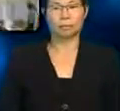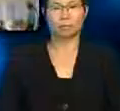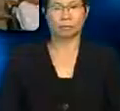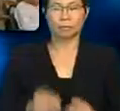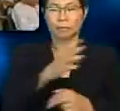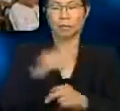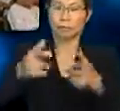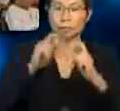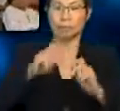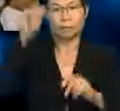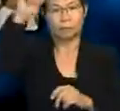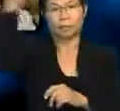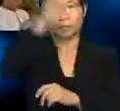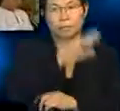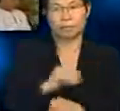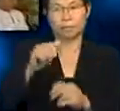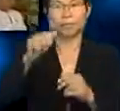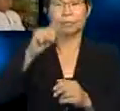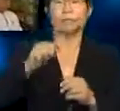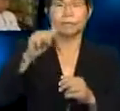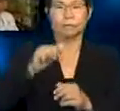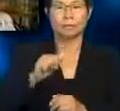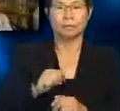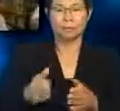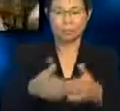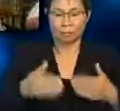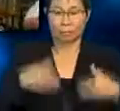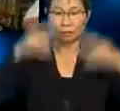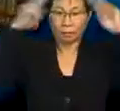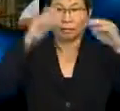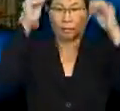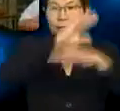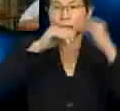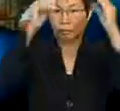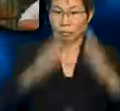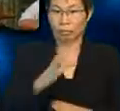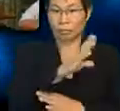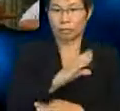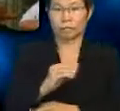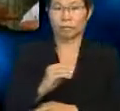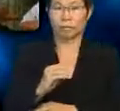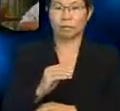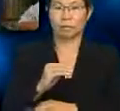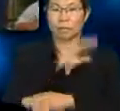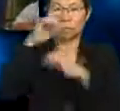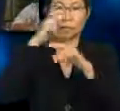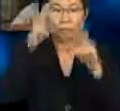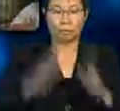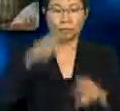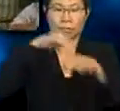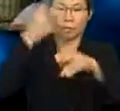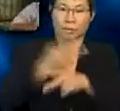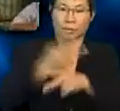Assalamualaikum dan salam sejahtera. Para pendidik dan penonton sekalian, pada kali ini kita akan dapat